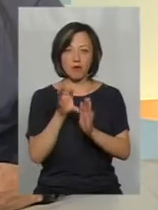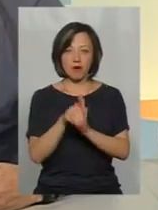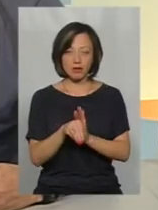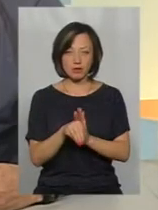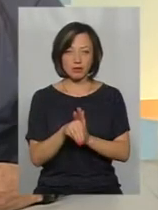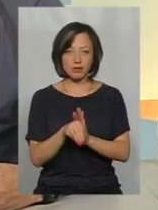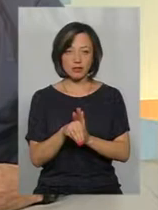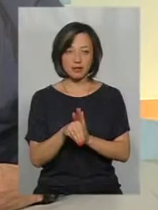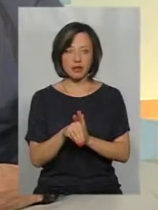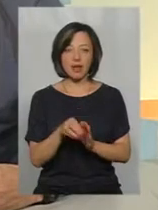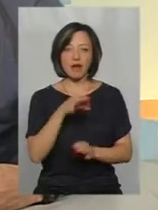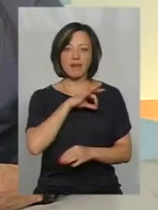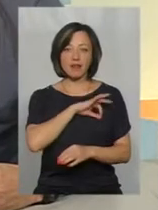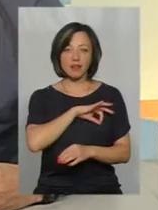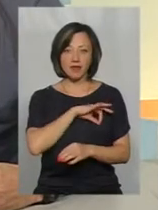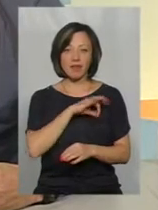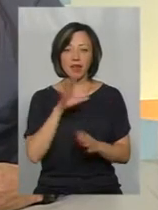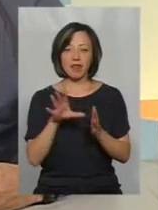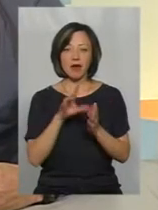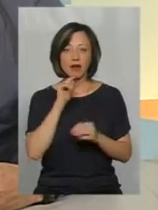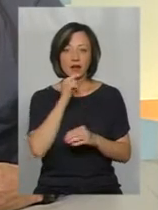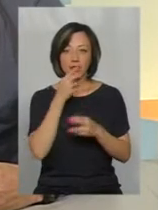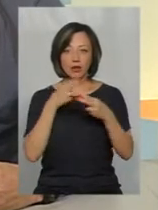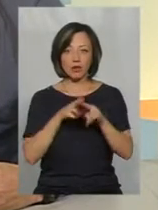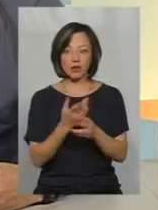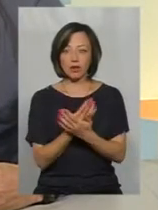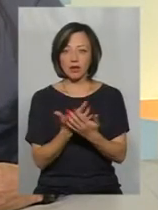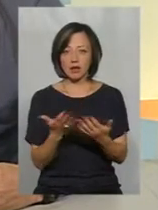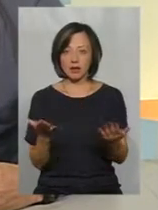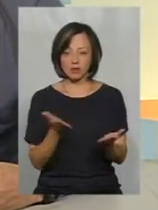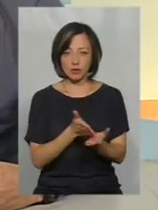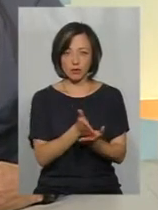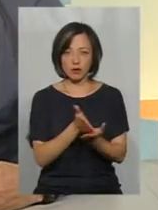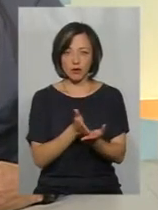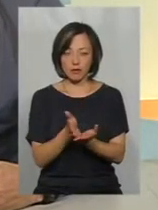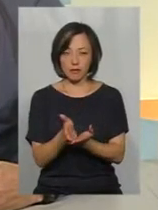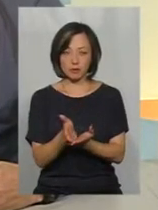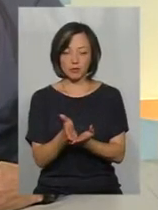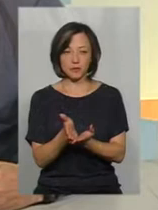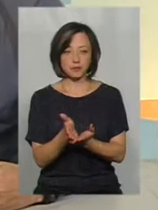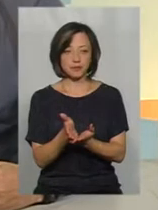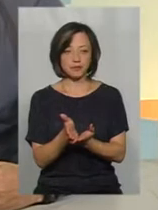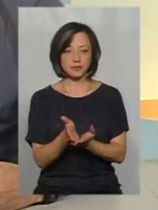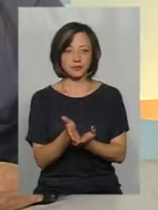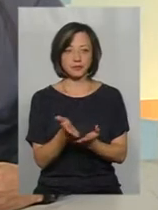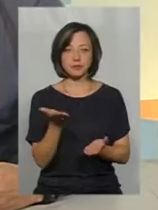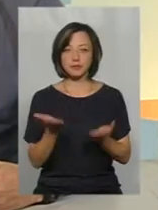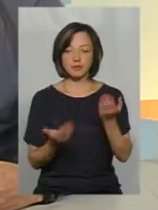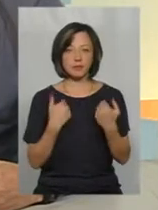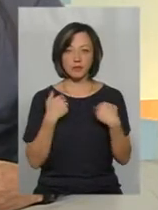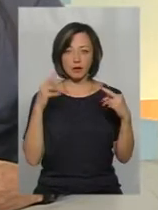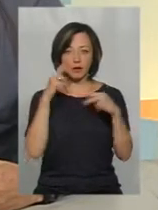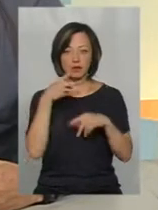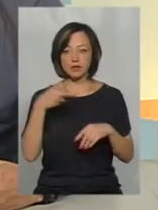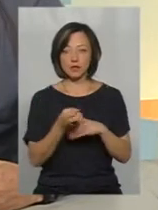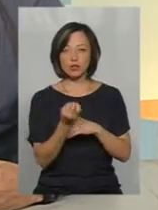енергоефективних технологій різного плану. Тобто, якщо я не помиляюсь, в 2014